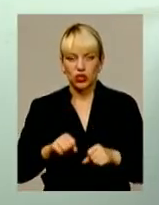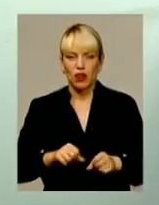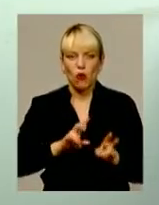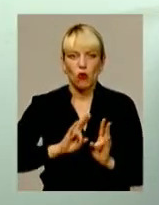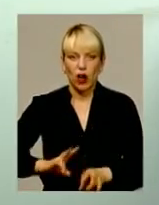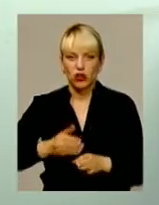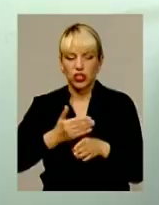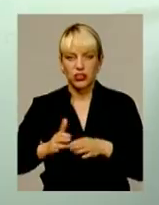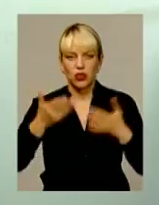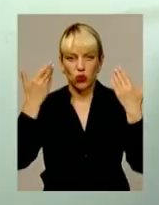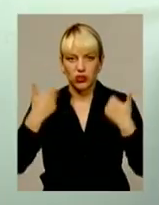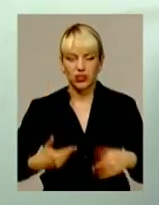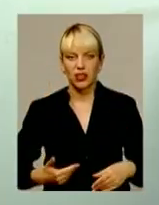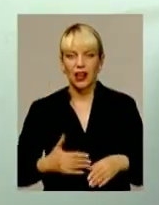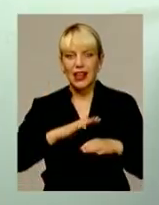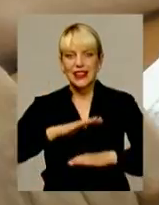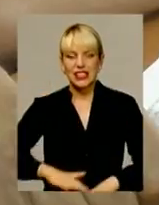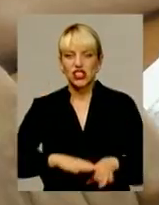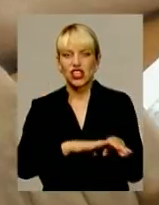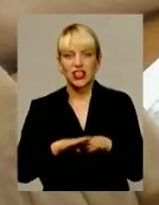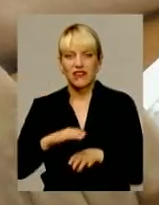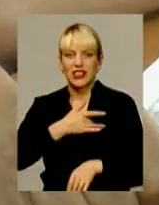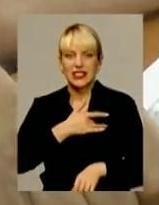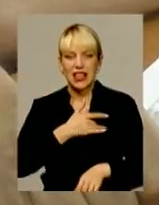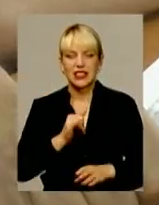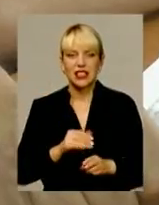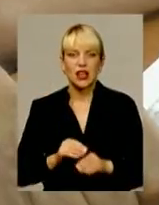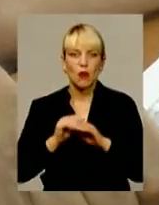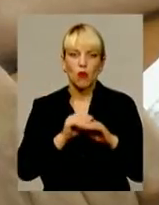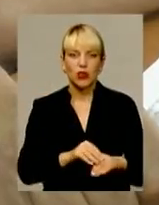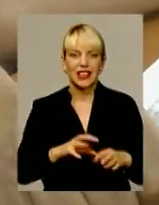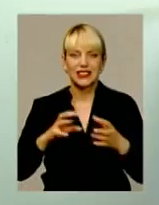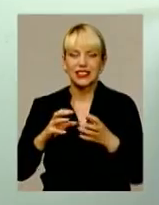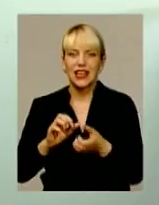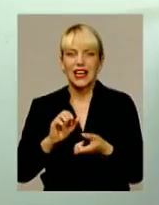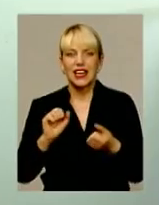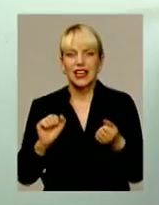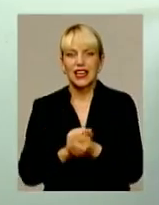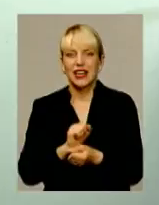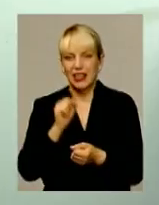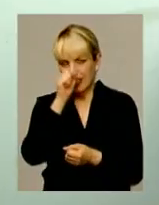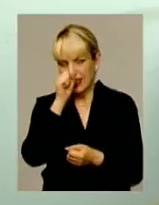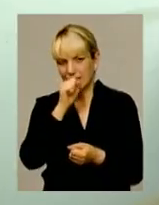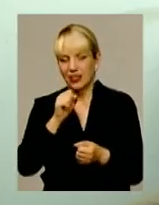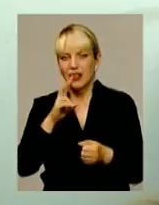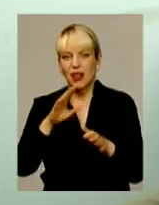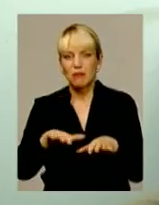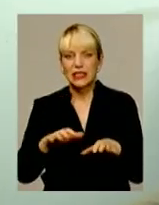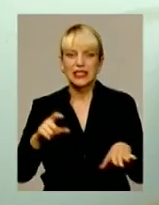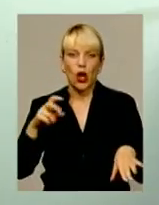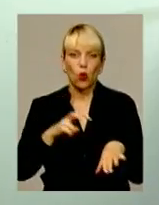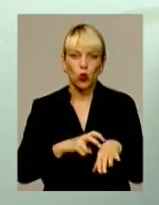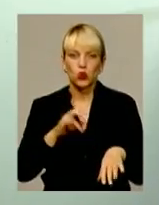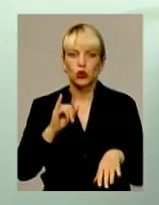частину тіла, нижча рівня серця. Покладіть лід на місце укусу, лід в таких